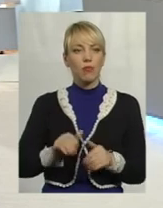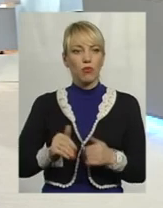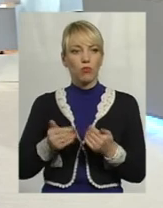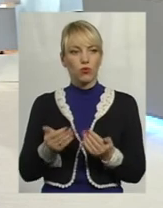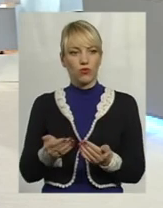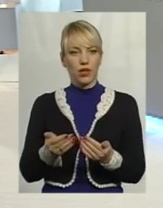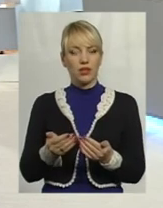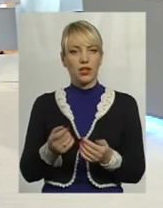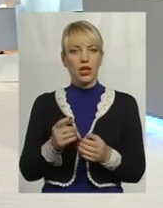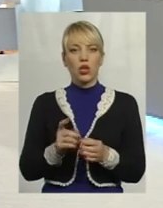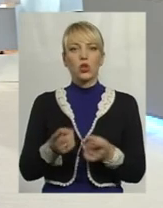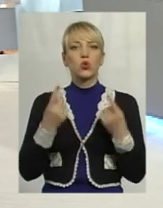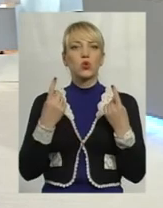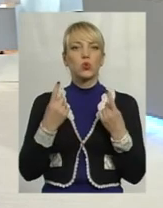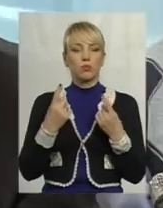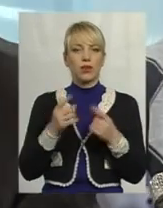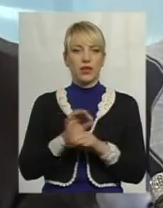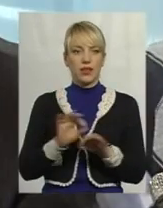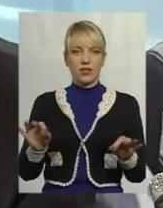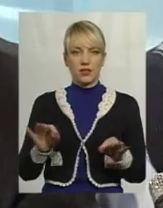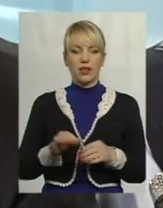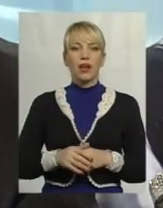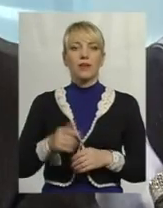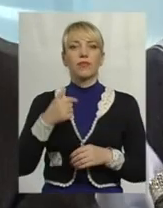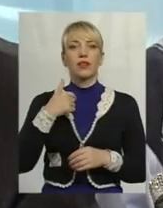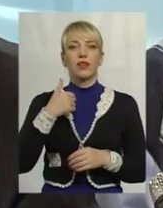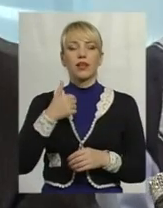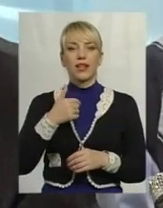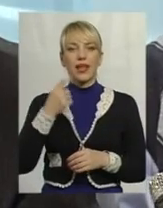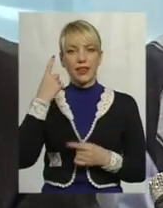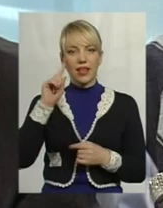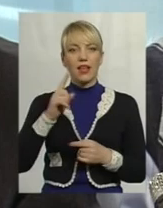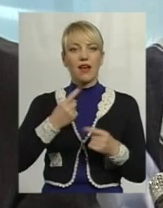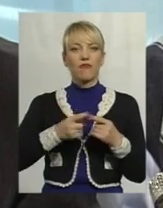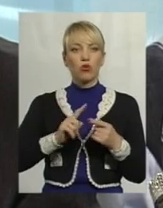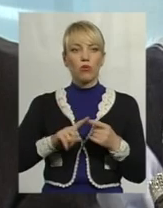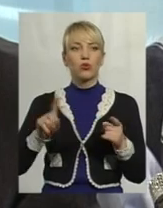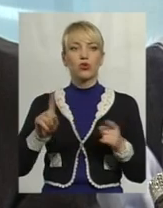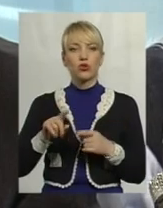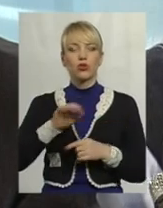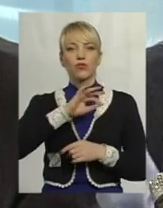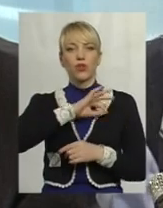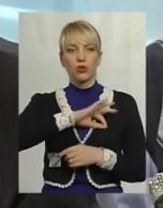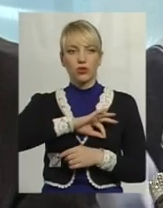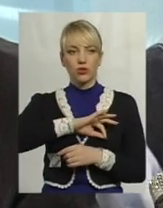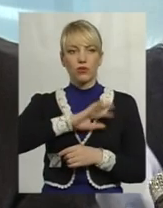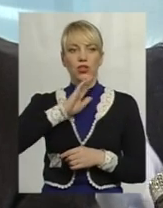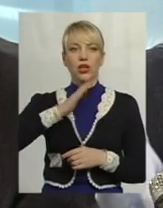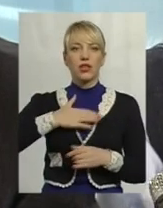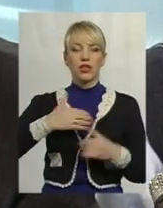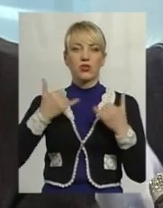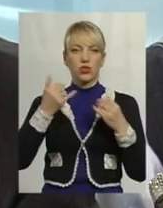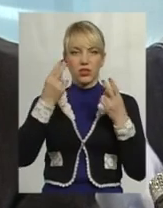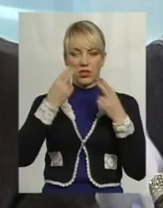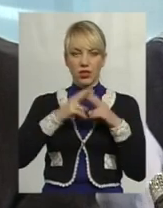суперкласне. Так, ну ідея полягає в тому, що використовуючи наші сучасні